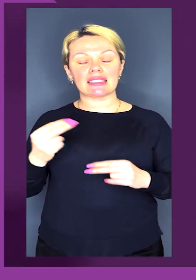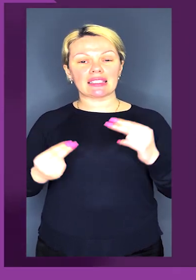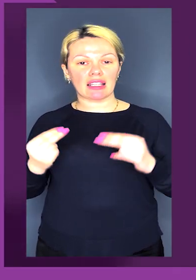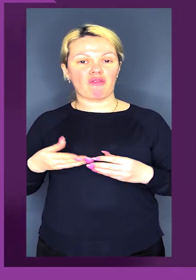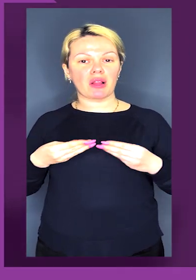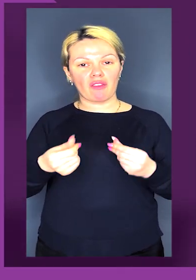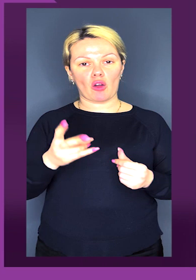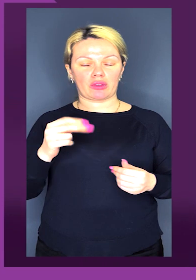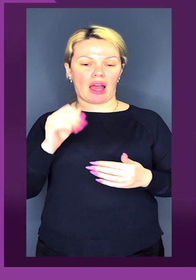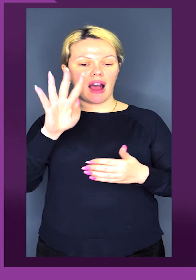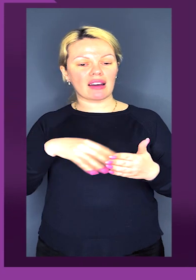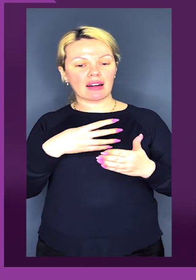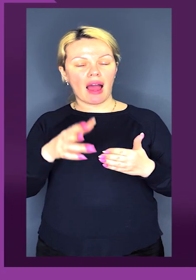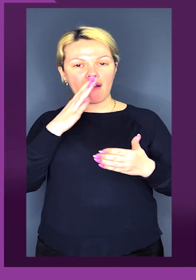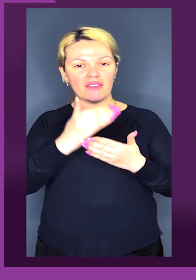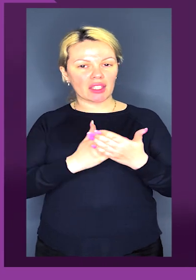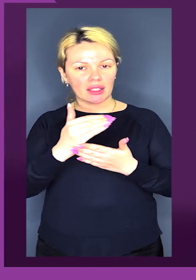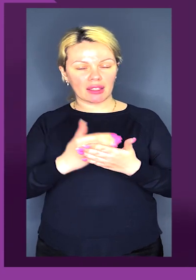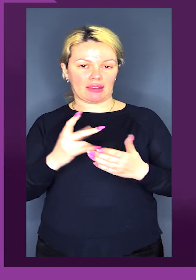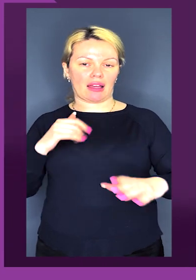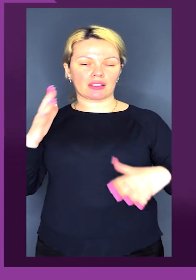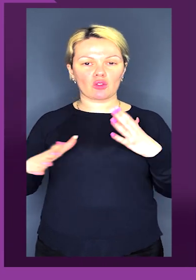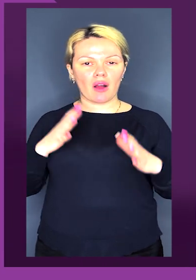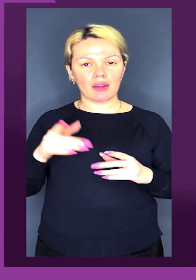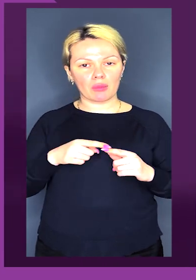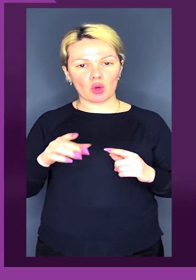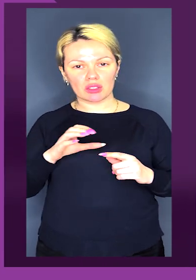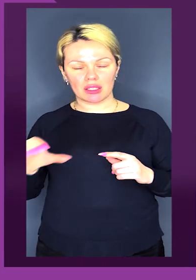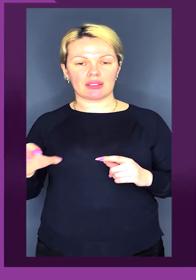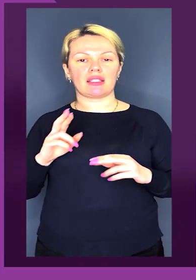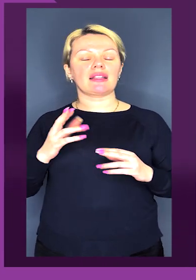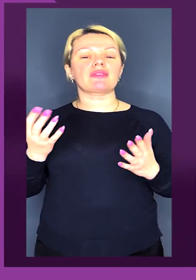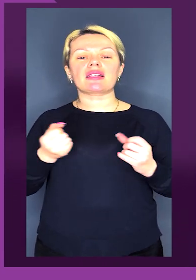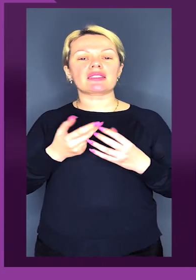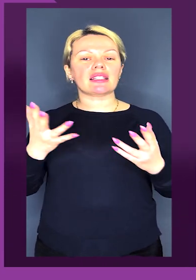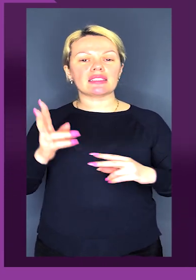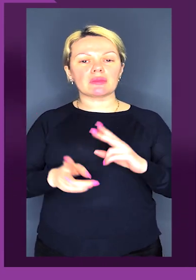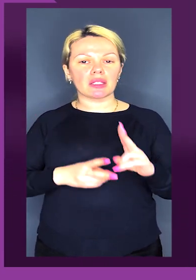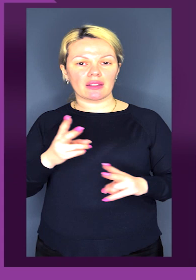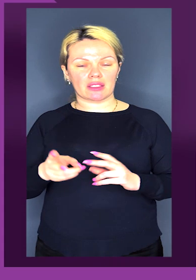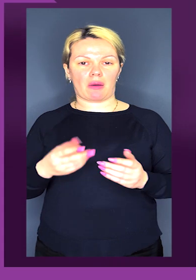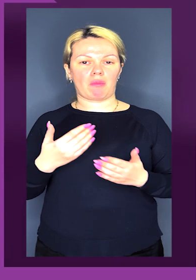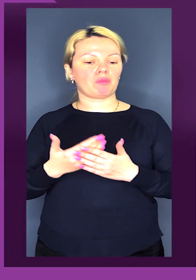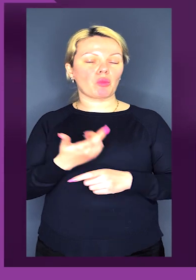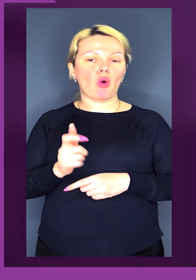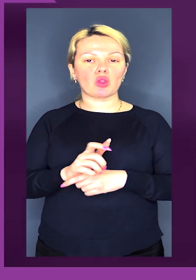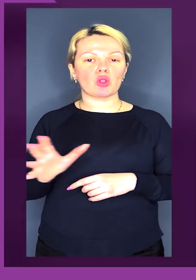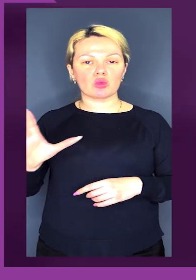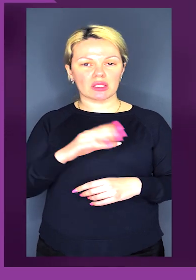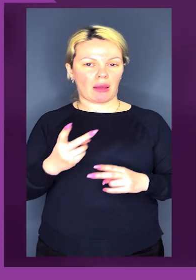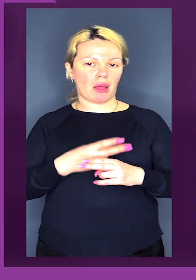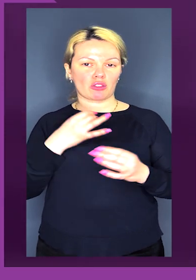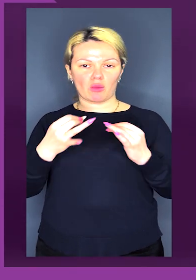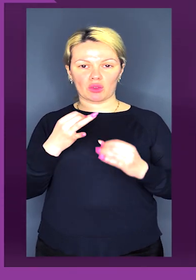впливають. Так і на графіки, взагалі, і на тренувальний процес, наскільки він змінився. Тому що, напевно, понад усе,